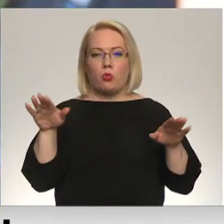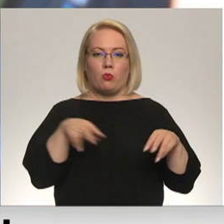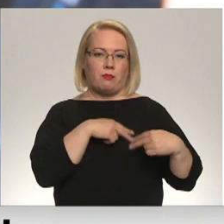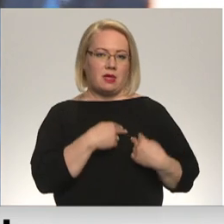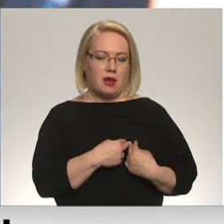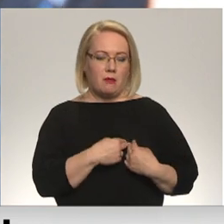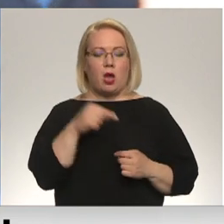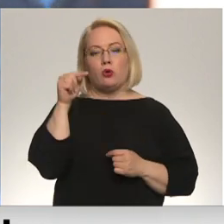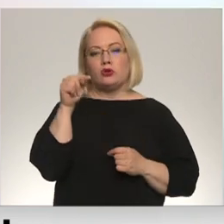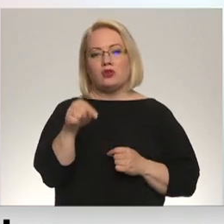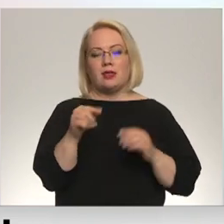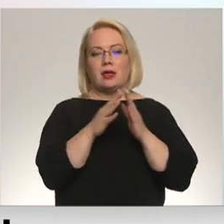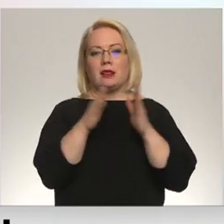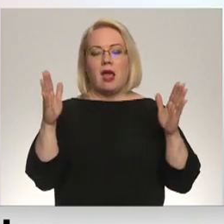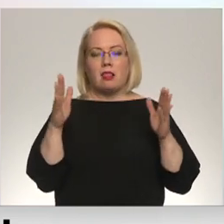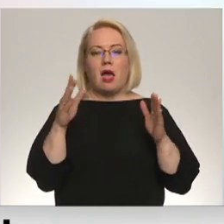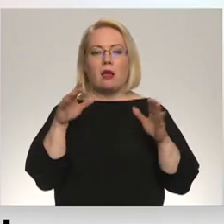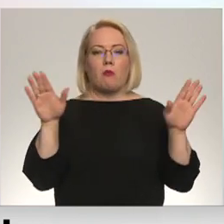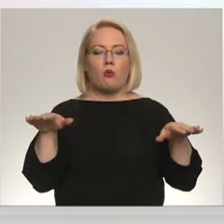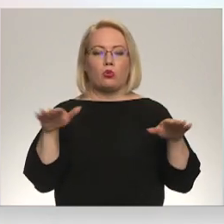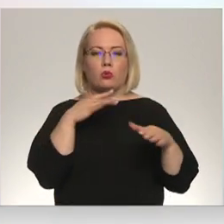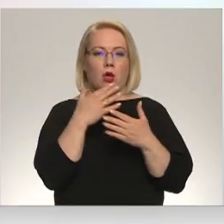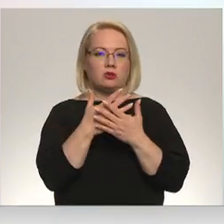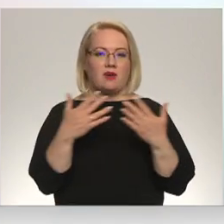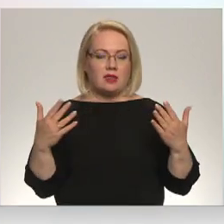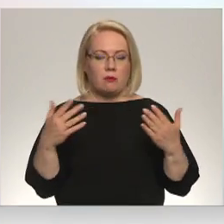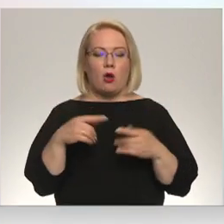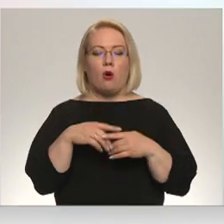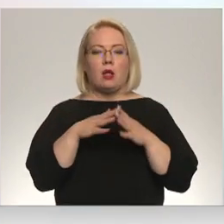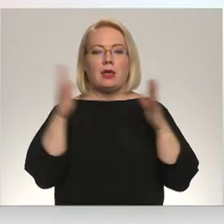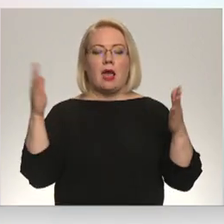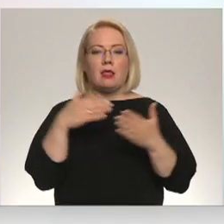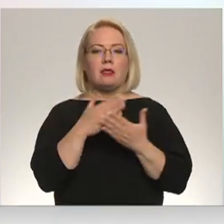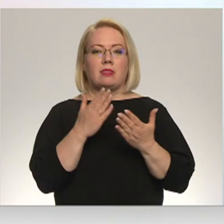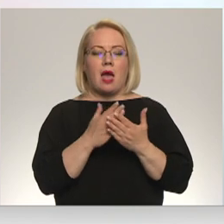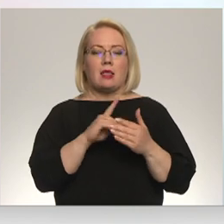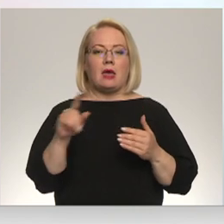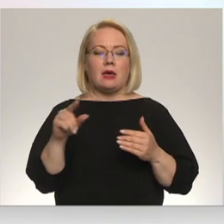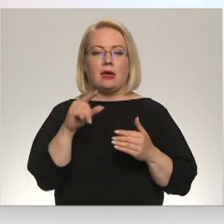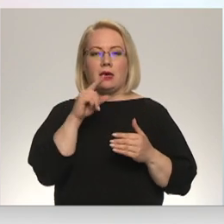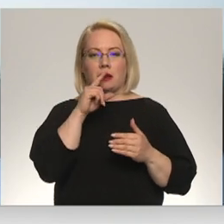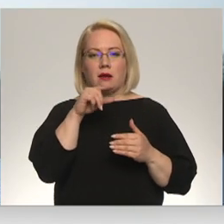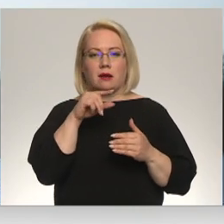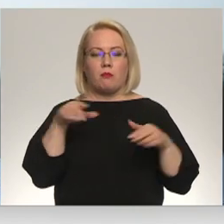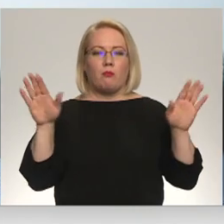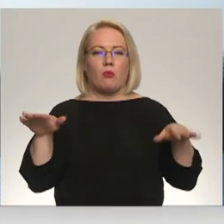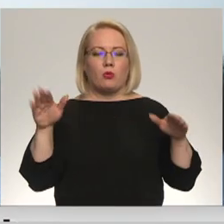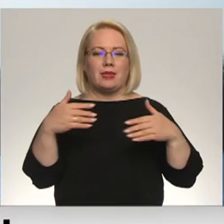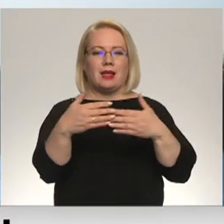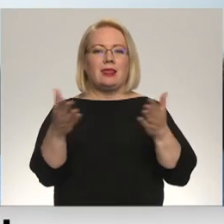lielāka putnu daudzveidība. Lielākā daļa likzotāju ir arī gāja putni, tad viņi